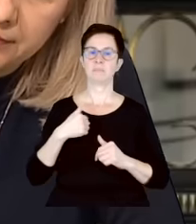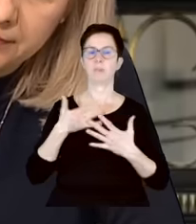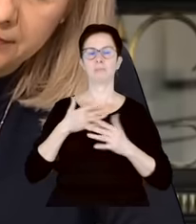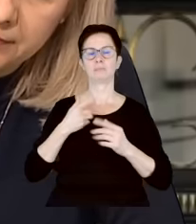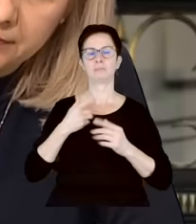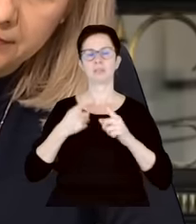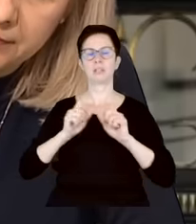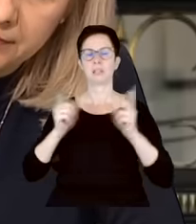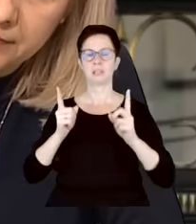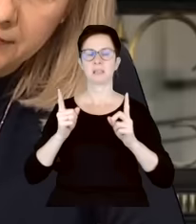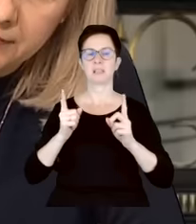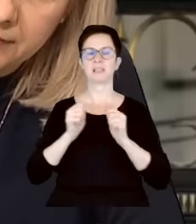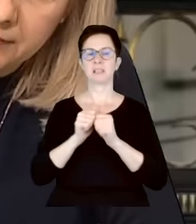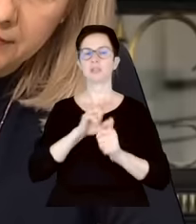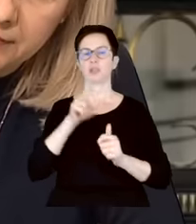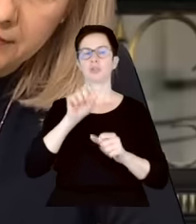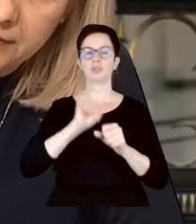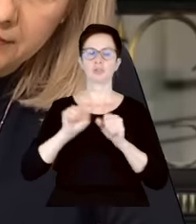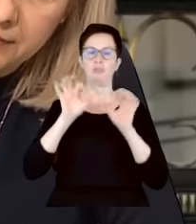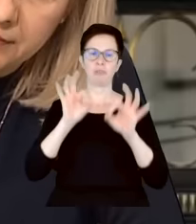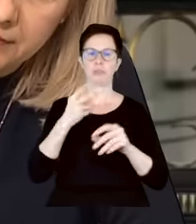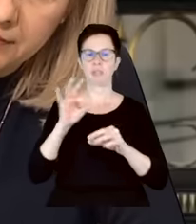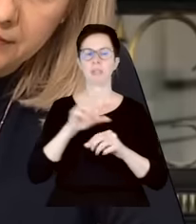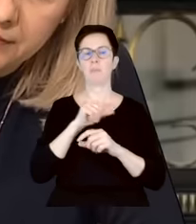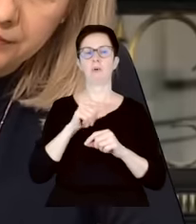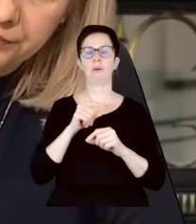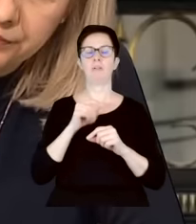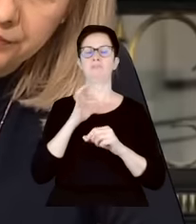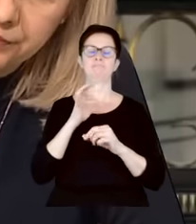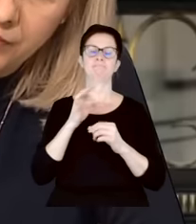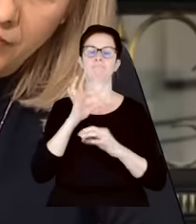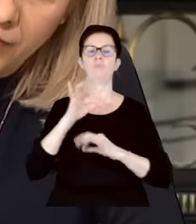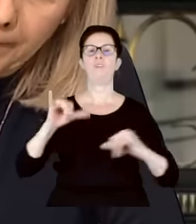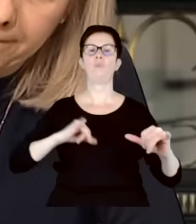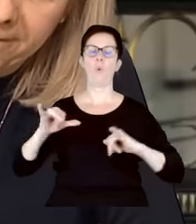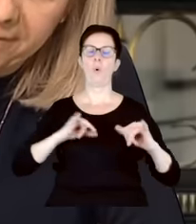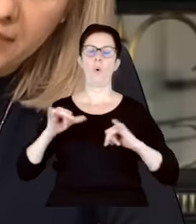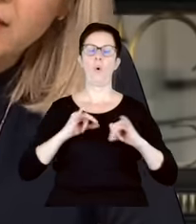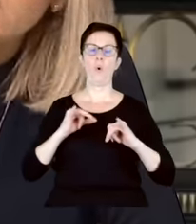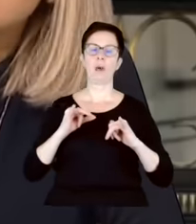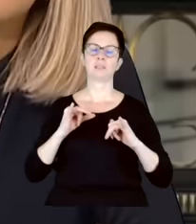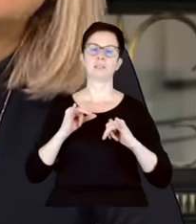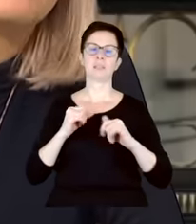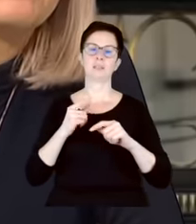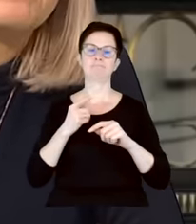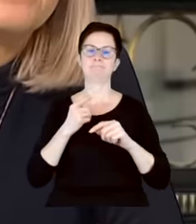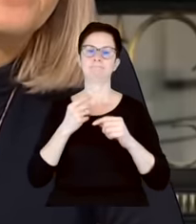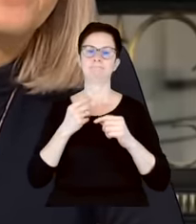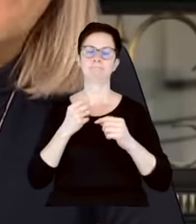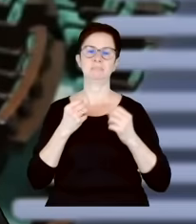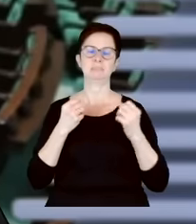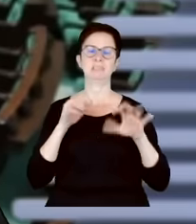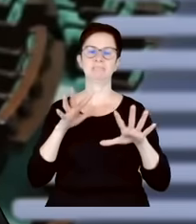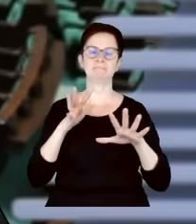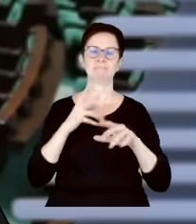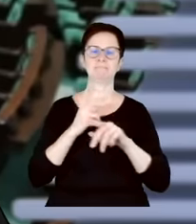bo panie redaktorze, za nadużywanie władzy, za co zostali skazani. Zostali ułaskowieni pani